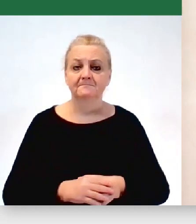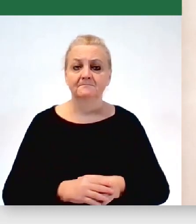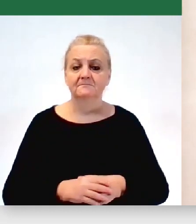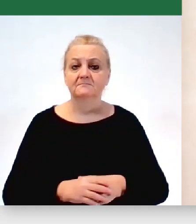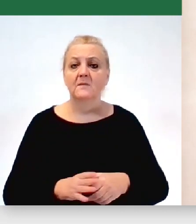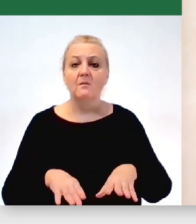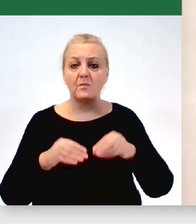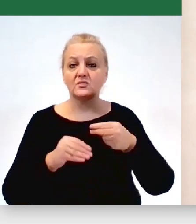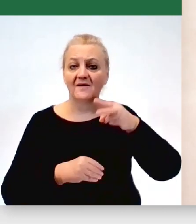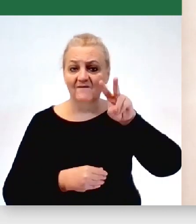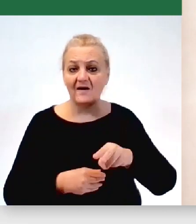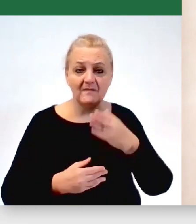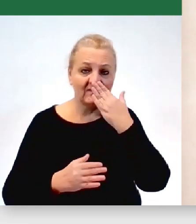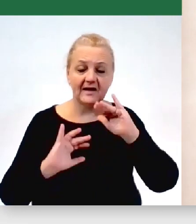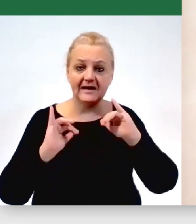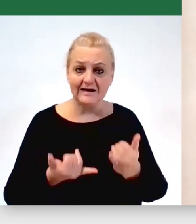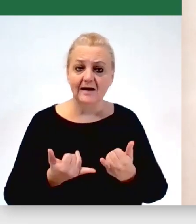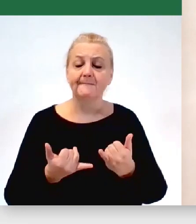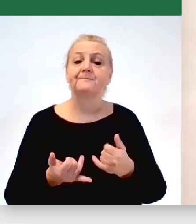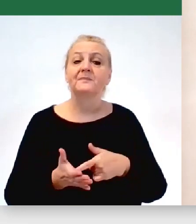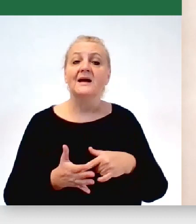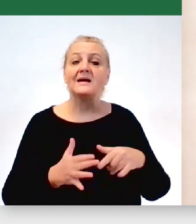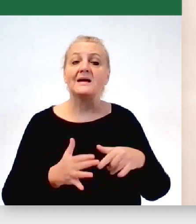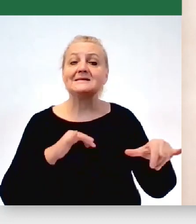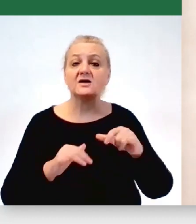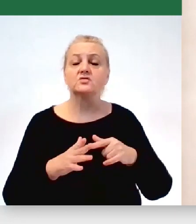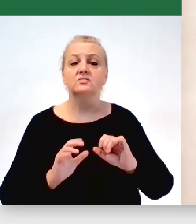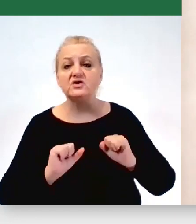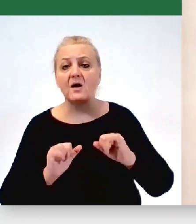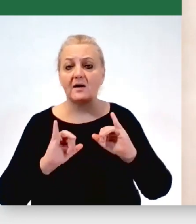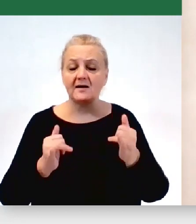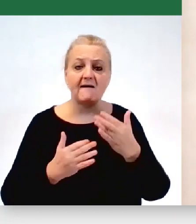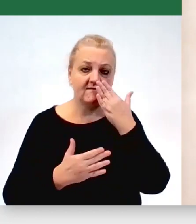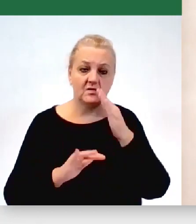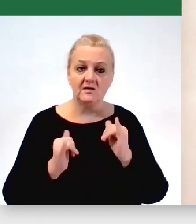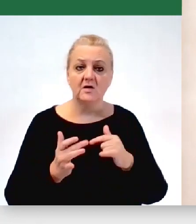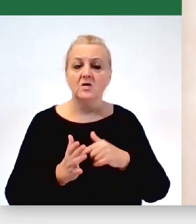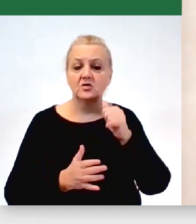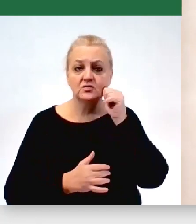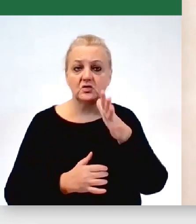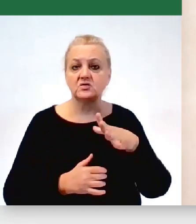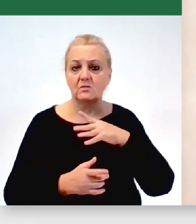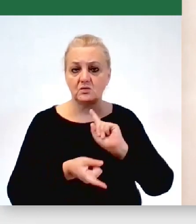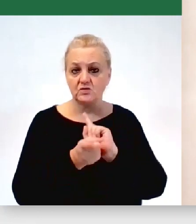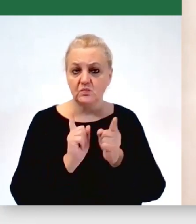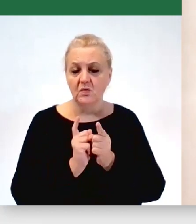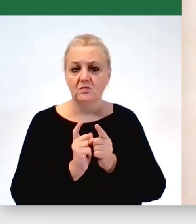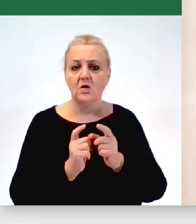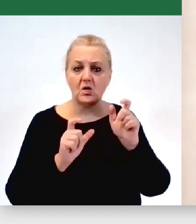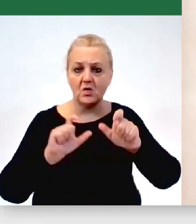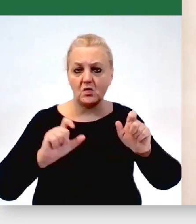miesiące to rzeczywiście wyglądało w ten sposób, że zarządzanie operacyjne wyglądało tak, że codziennie odbywały się spotkania sztabu,